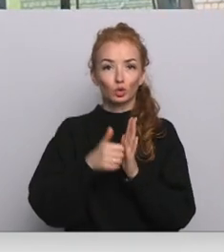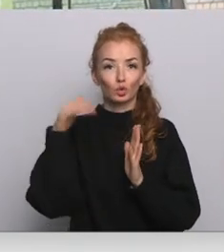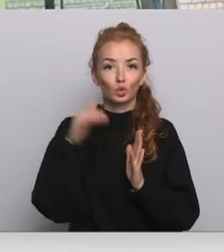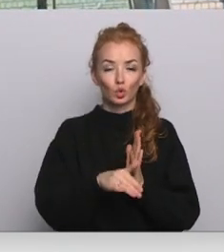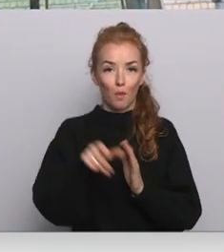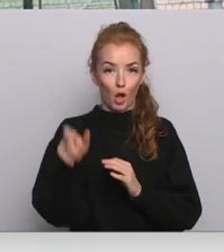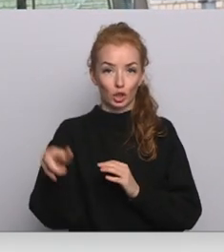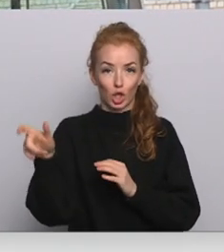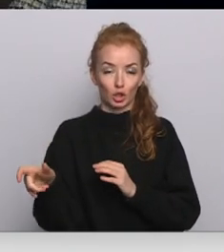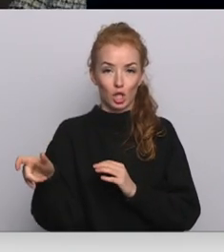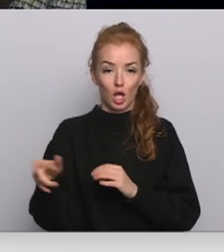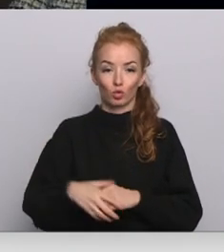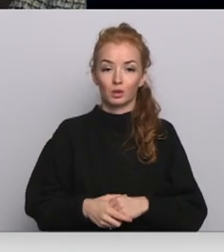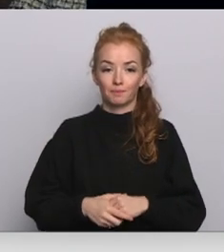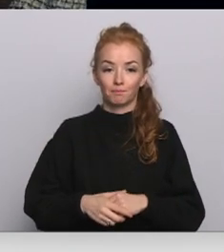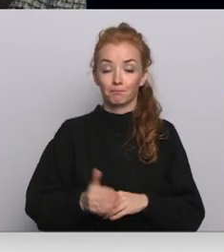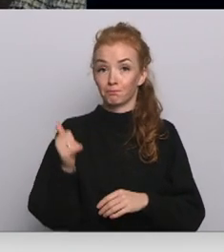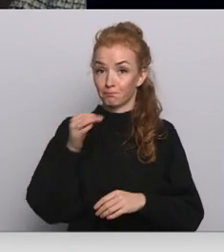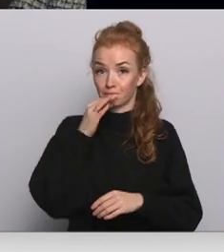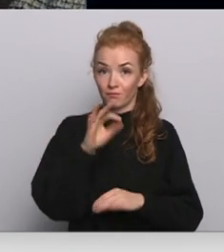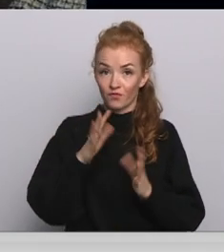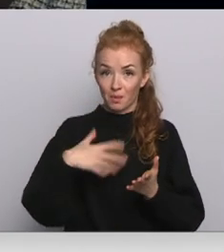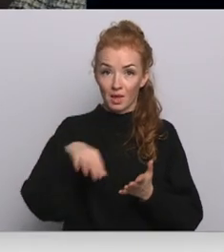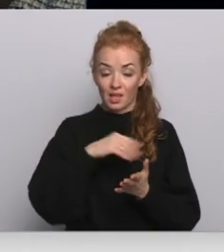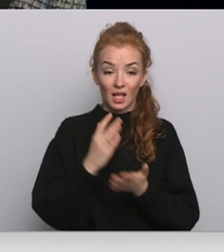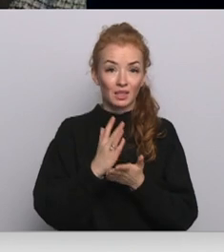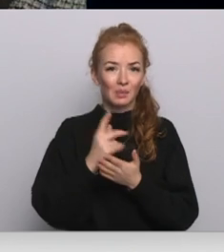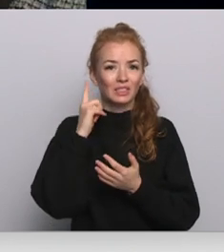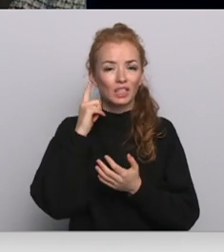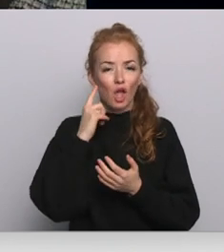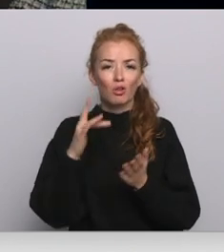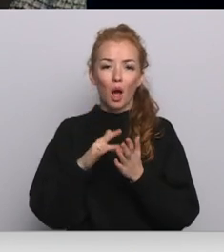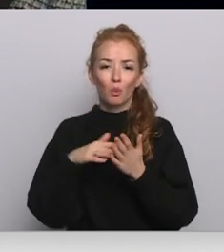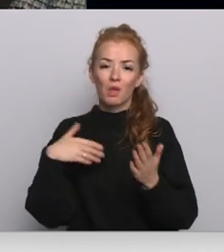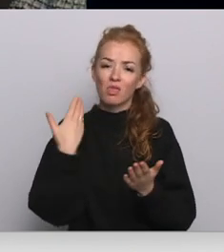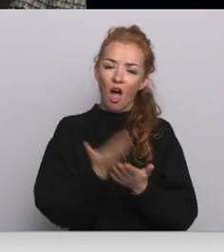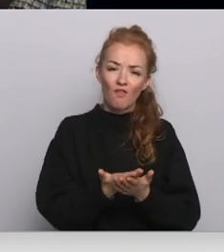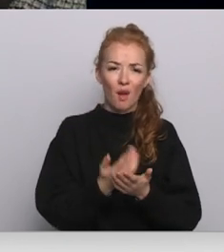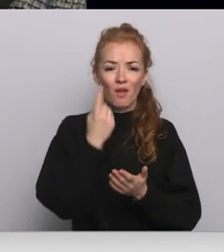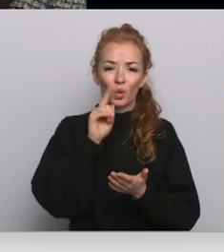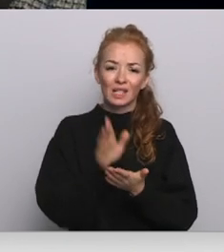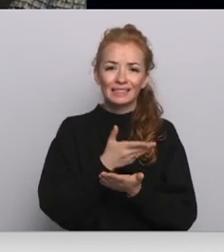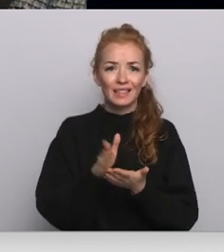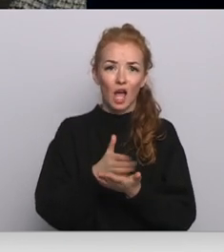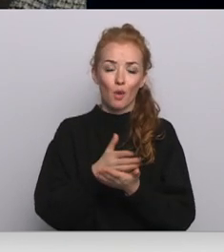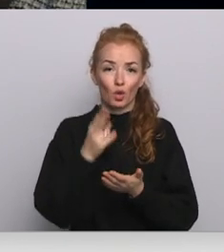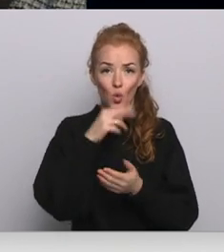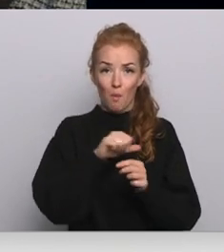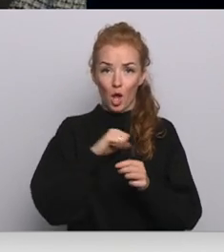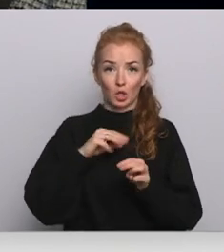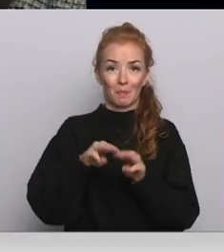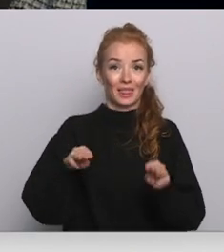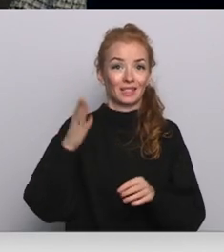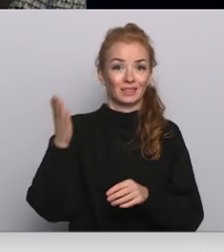pārvietošanās vajadzības. Vai mēs esam dzirdējuši kaut vienu risinājumu šai problēmai, kaut vienu no ministra,